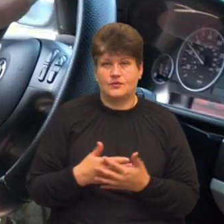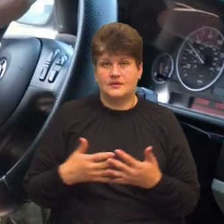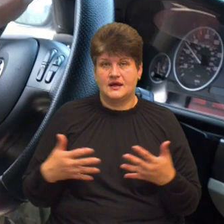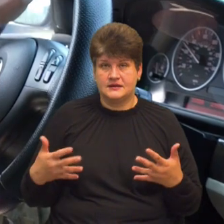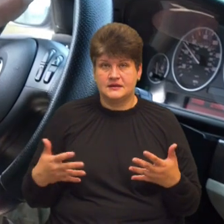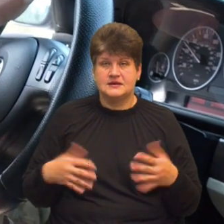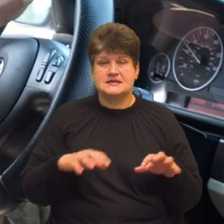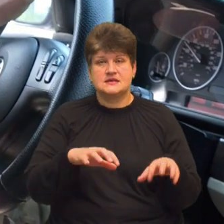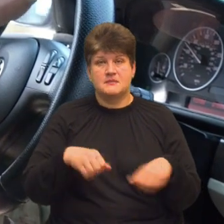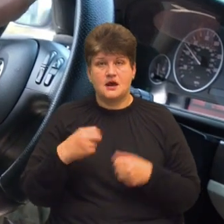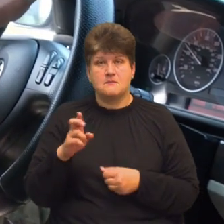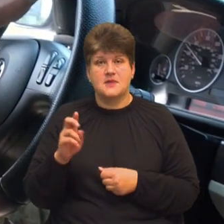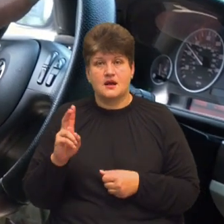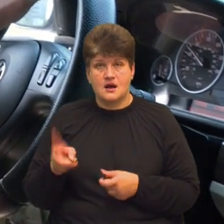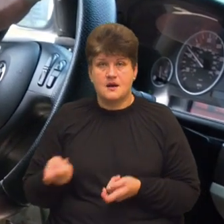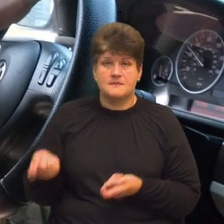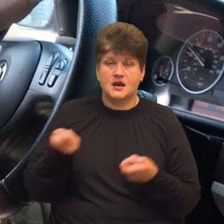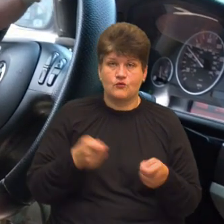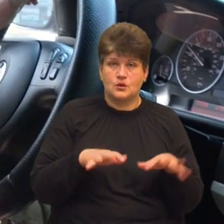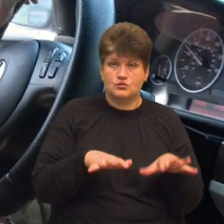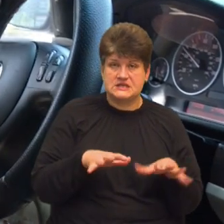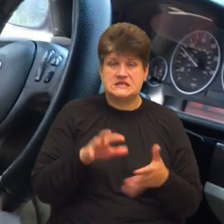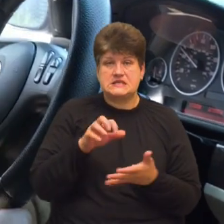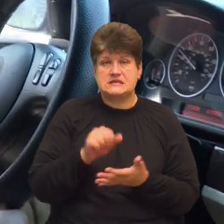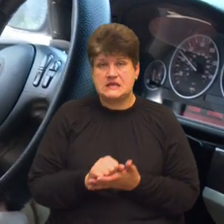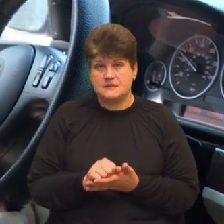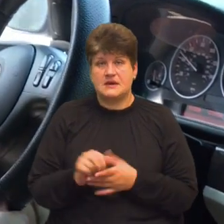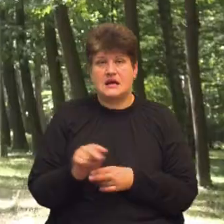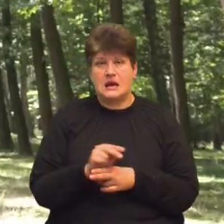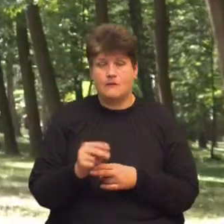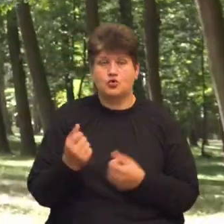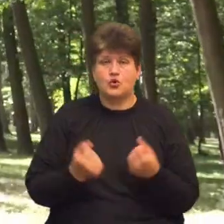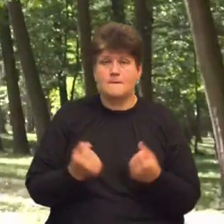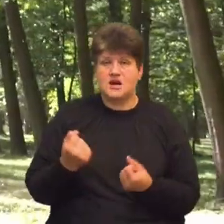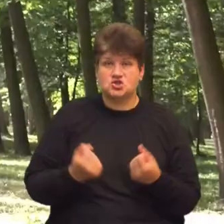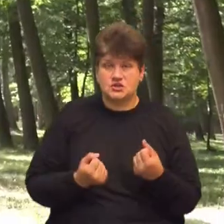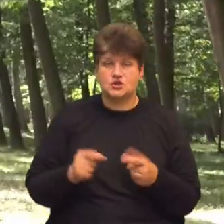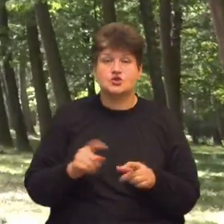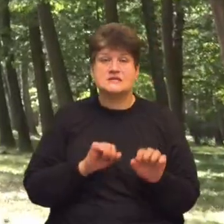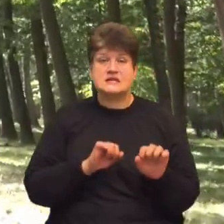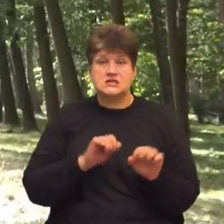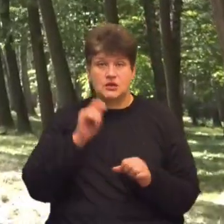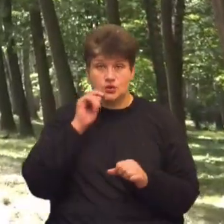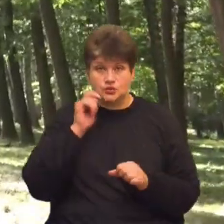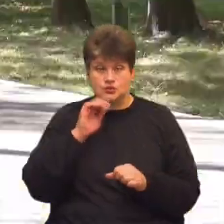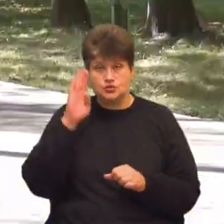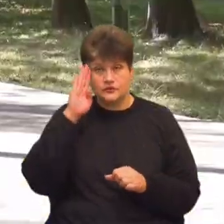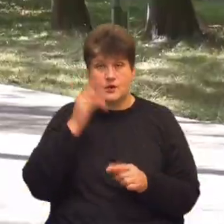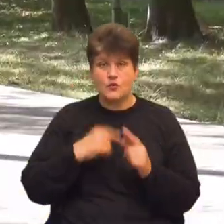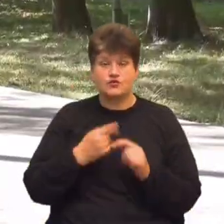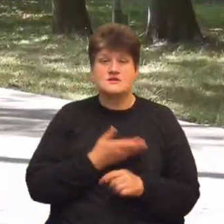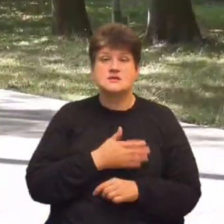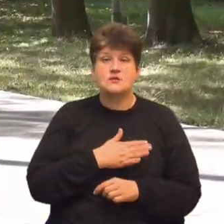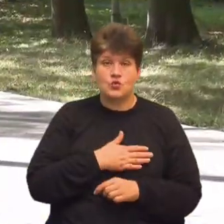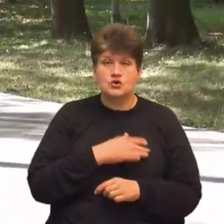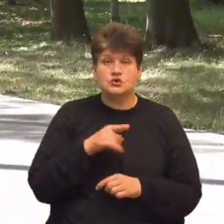БК, довожу на позиції, займаюся ремонтом машин. Щоб захищати Україну, чоловік повернувся з Польщі. Каже,